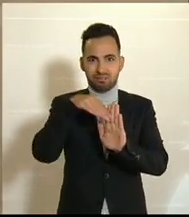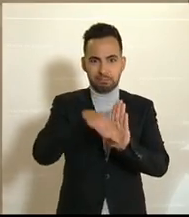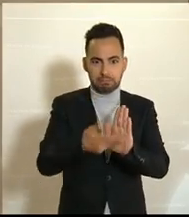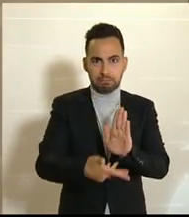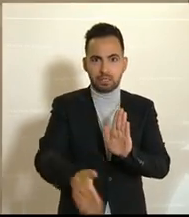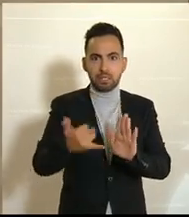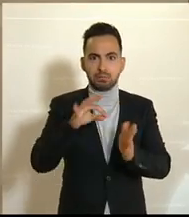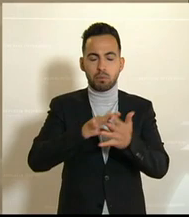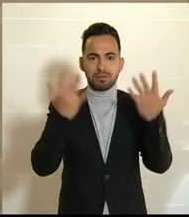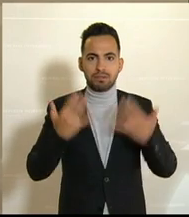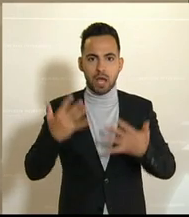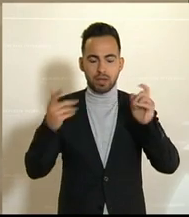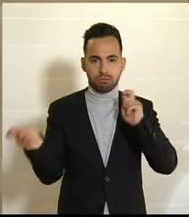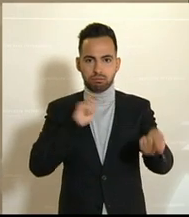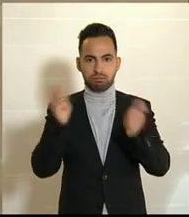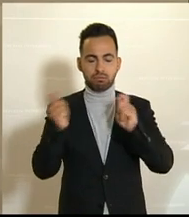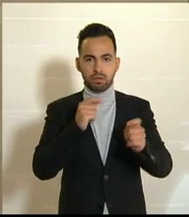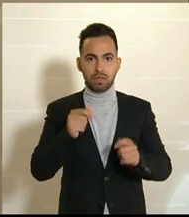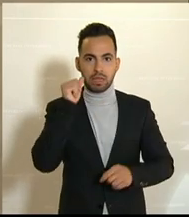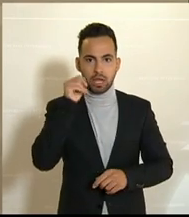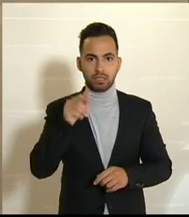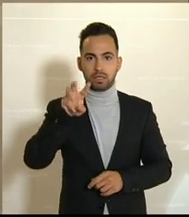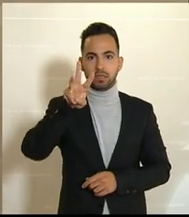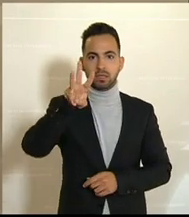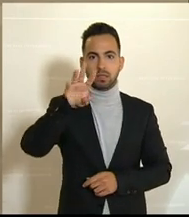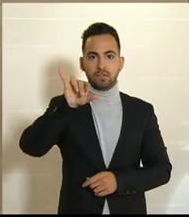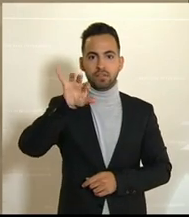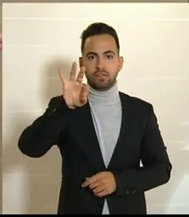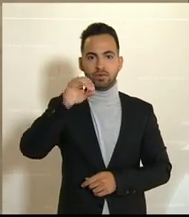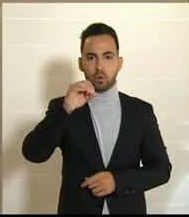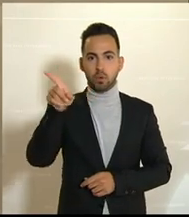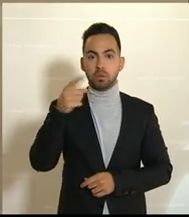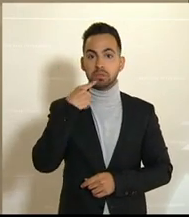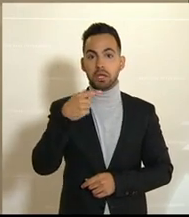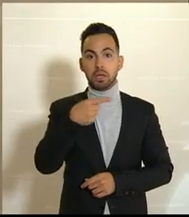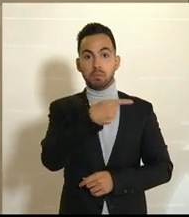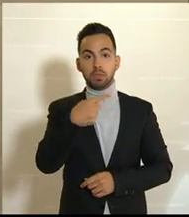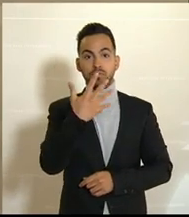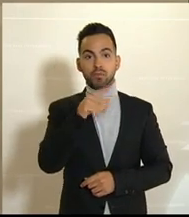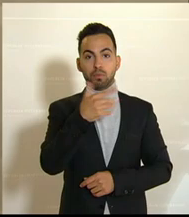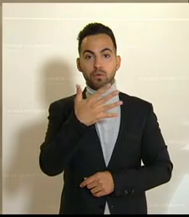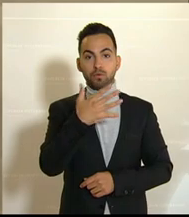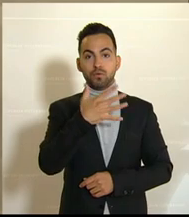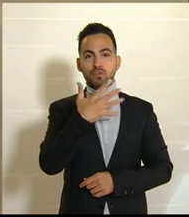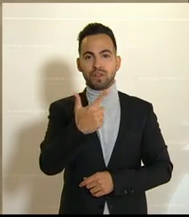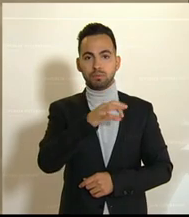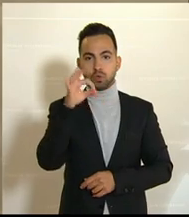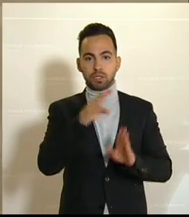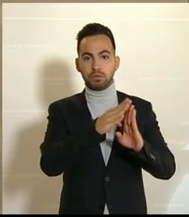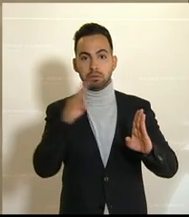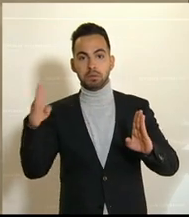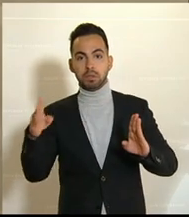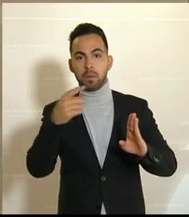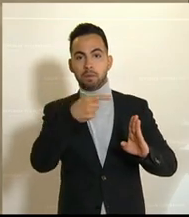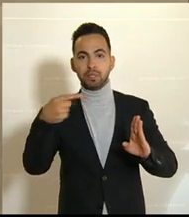beinahe täglich. Alleine das WIVO geht derzeit von einer Bandbreite von minus 5,25 Prozent bis zu minus